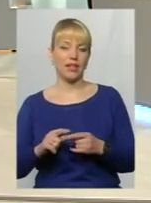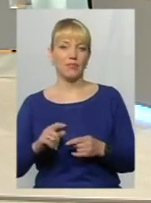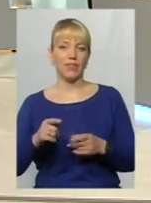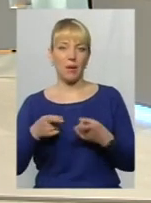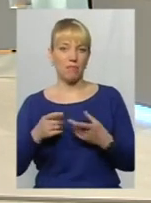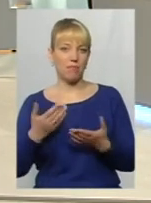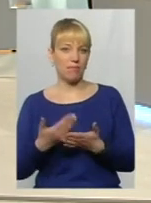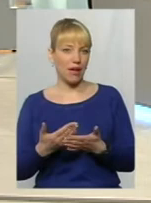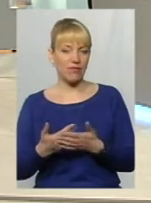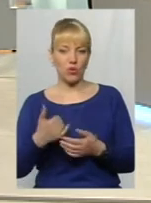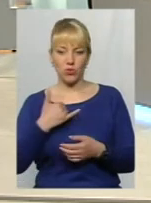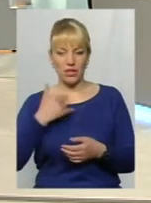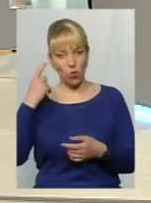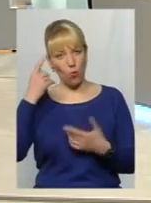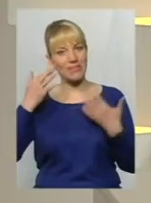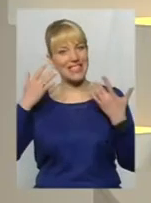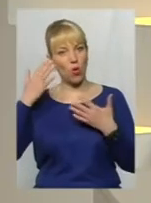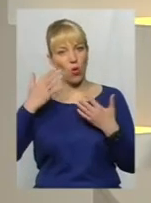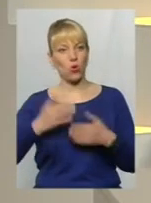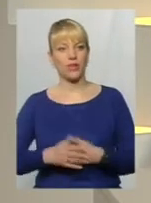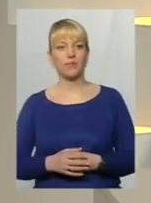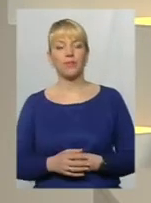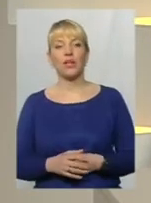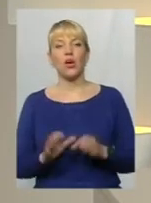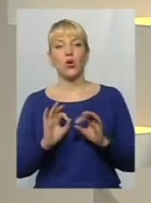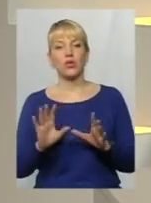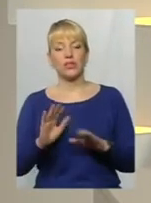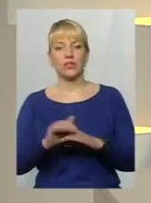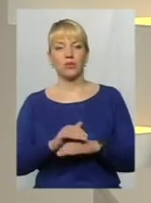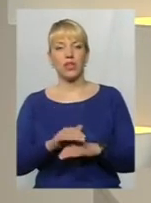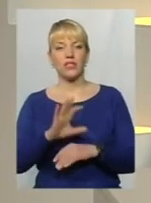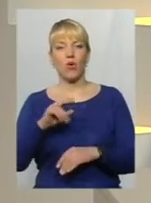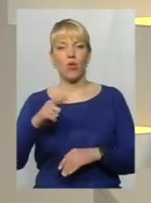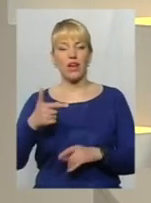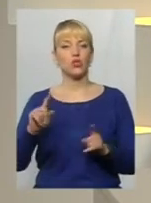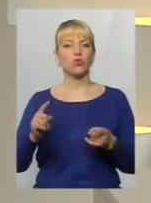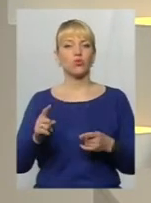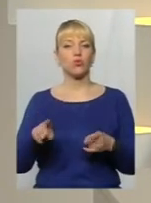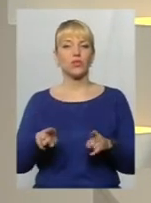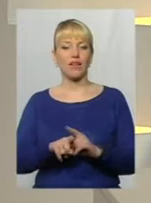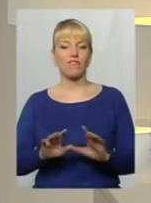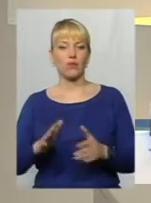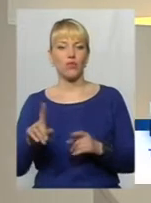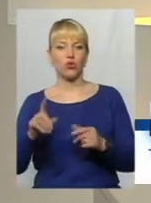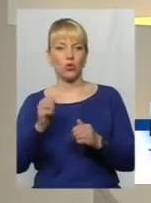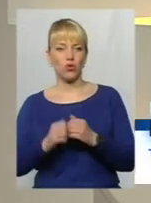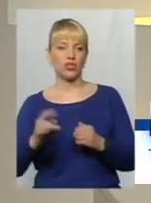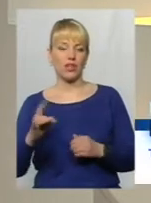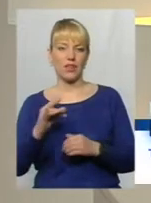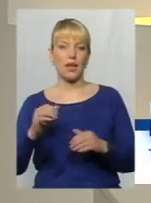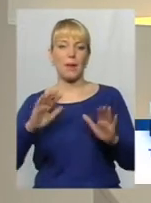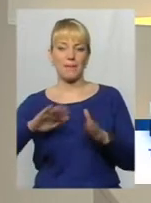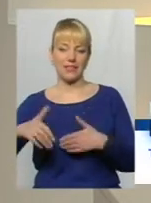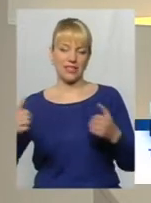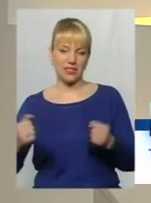нас вже у психології та менталітеті. Розкажіть сьогодні нам, пане Олег, чому ж так відбувається, що кожного разу після зими дороги у жахливому